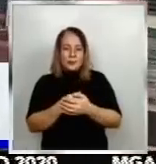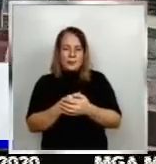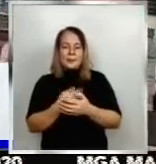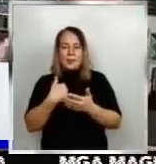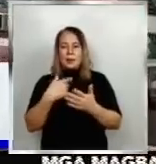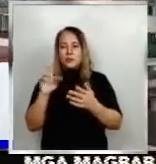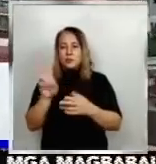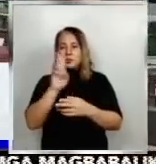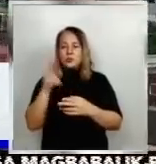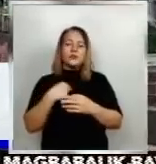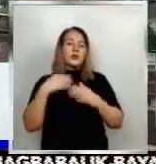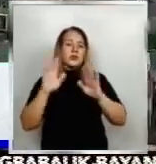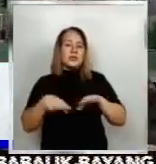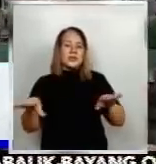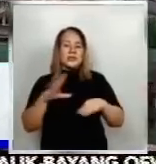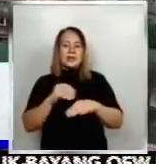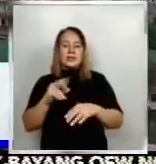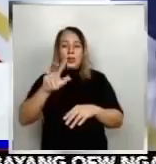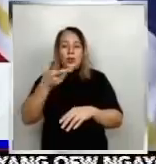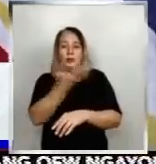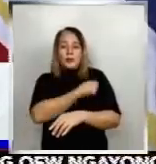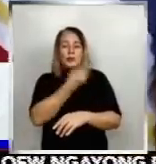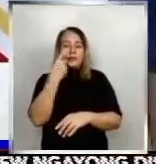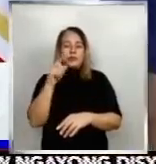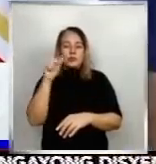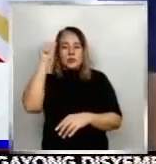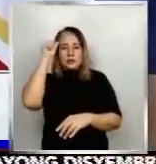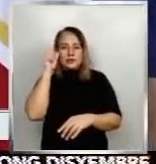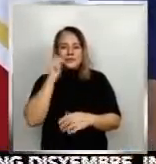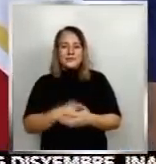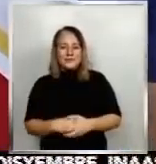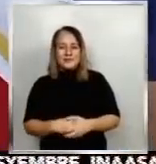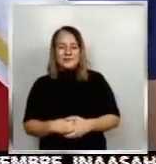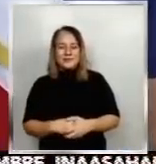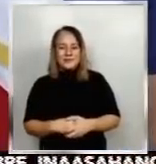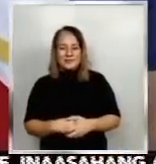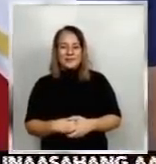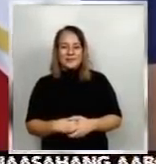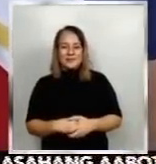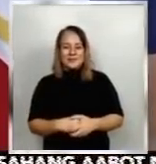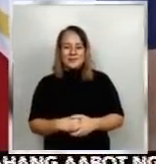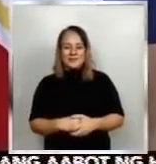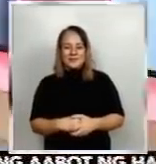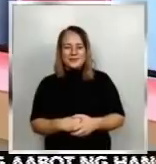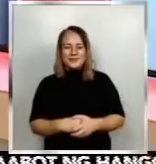mga bata at booster shot ng mga adult. Ian Cruz nakatutok, 24 oras.